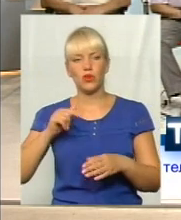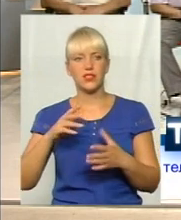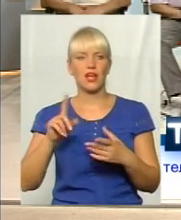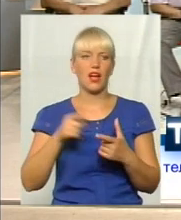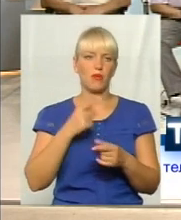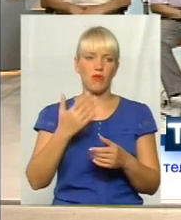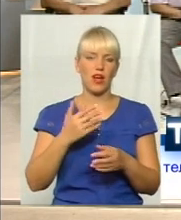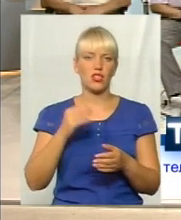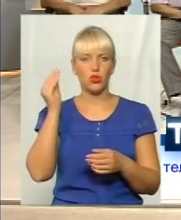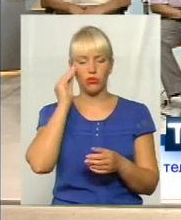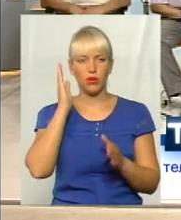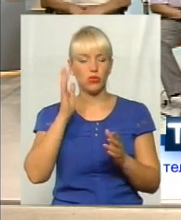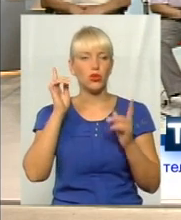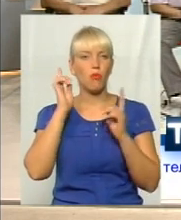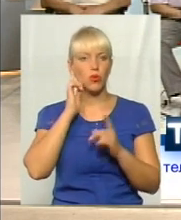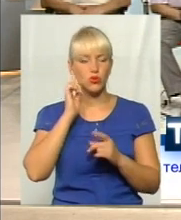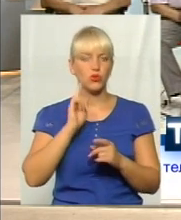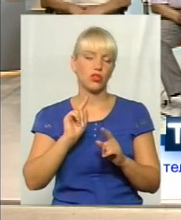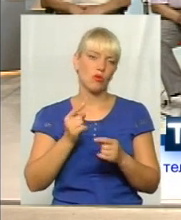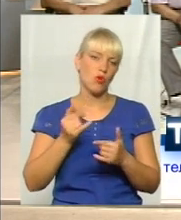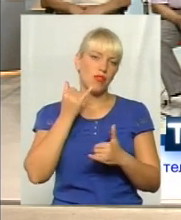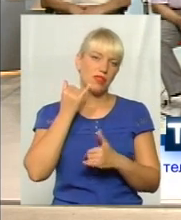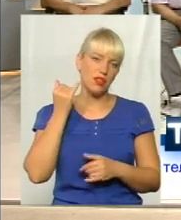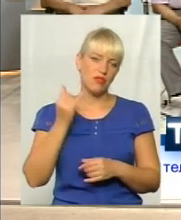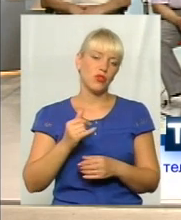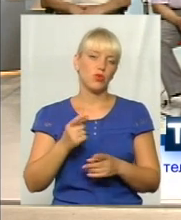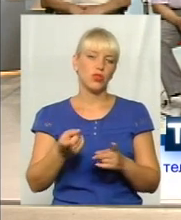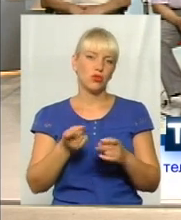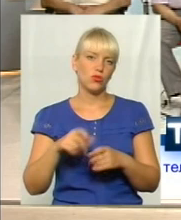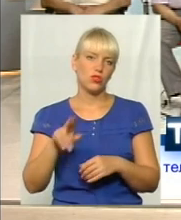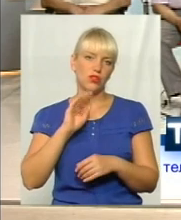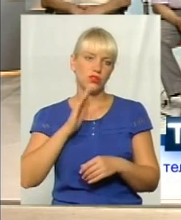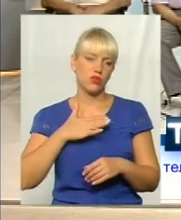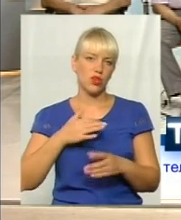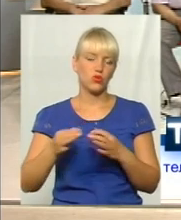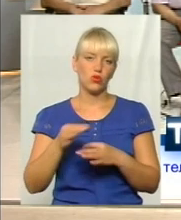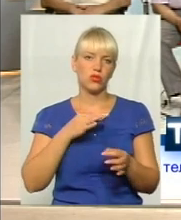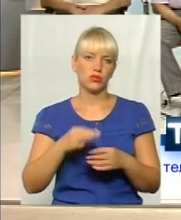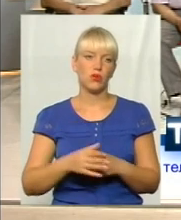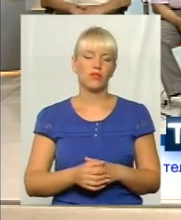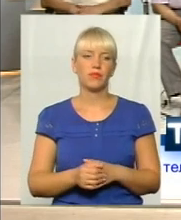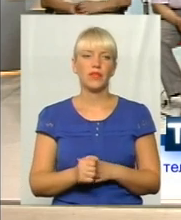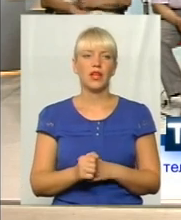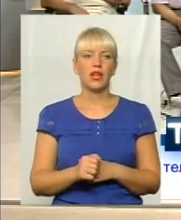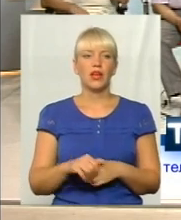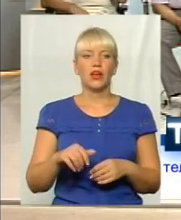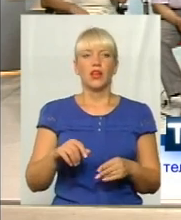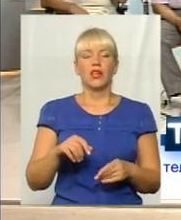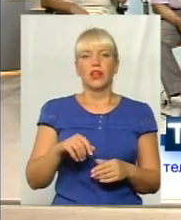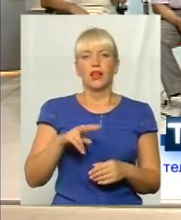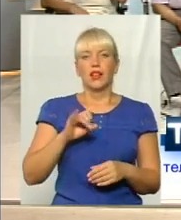ваша думка буде почута, тому телефонуйте і долучайтесь до нашої розмови. Отож, пані Лариса,